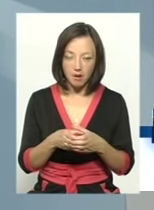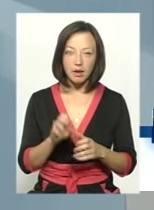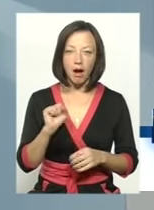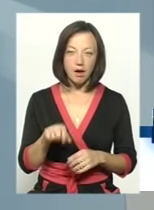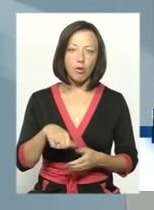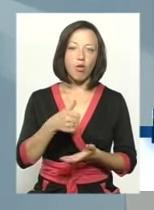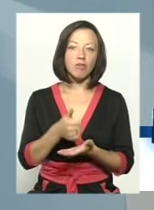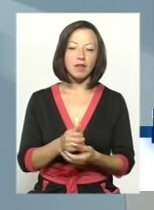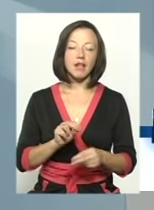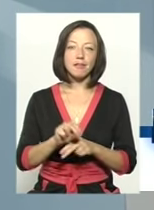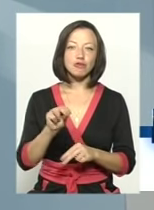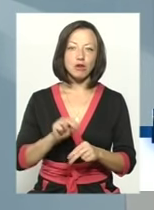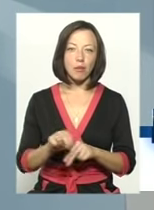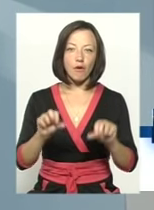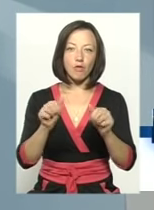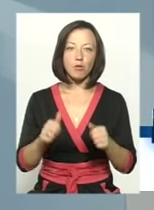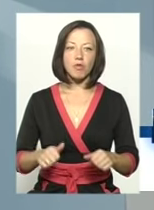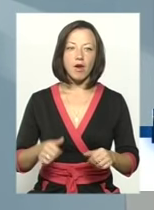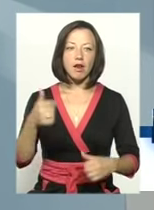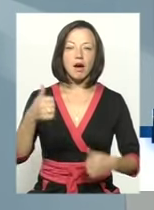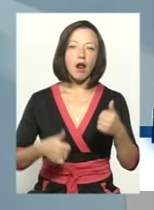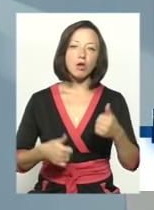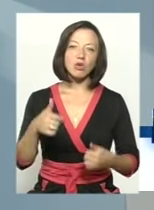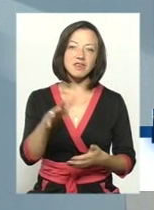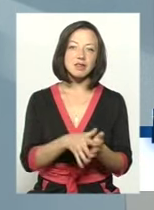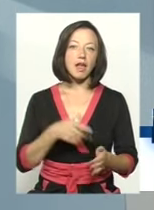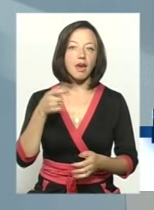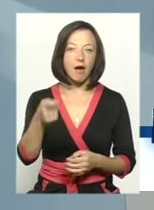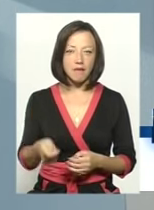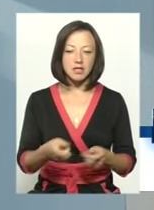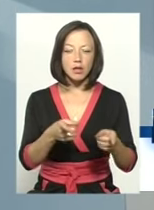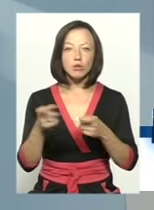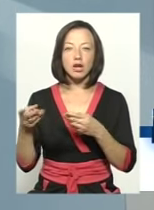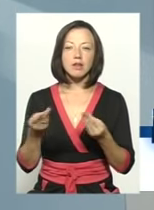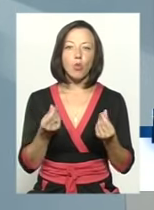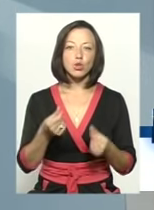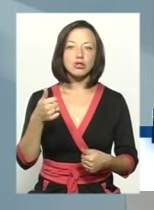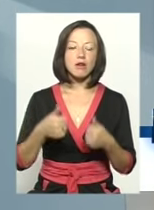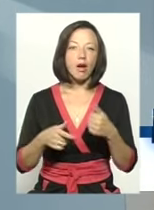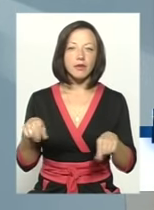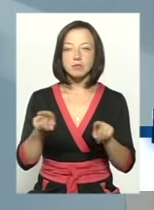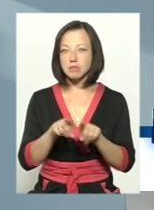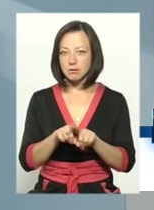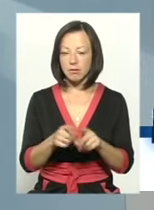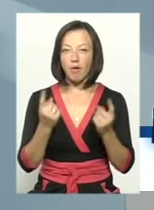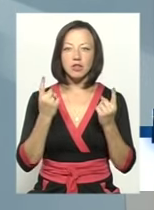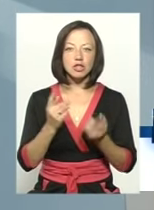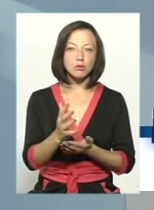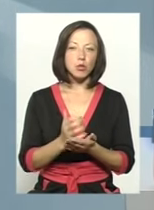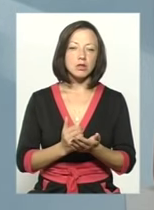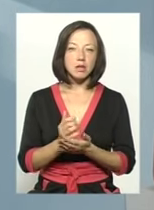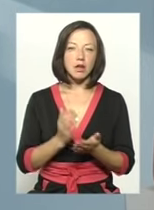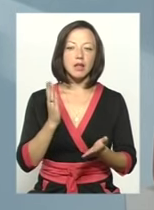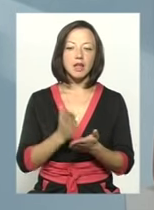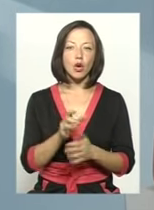головне, ми їх навчаємо формувати грантові заявки, залучати грантові кошти, бачити той величезний потенціал, який є